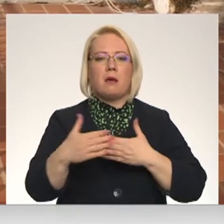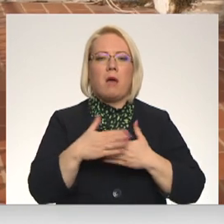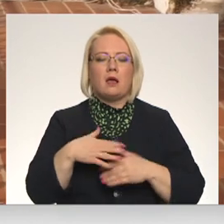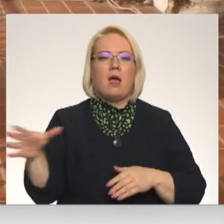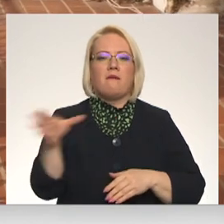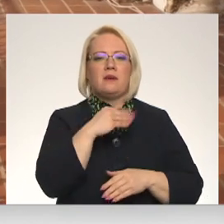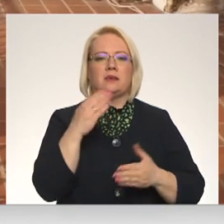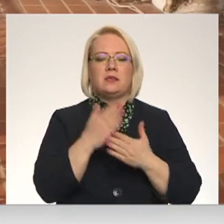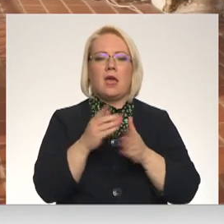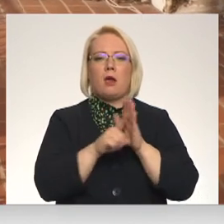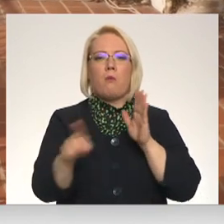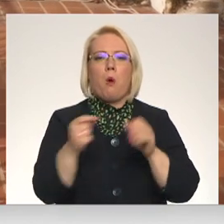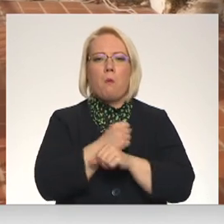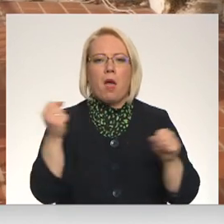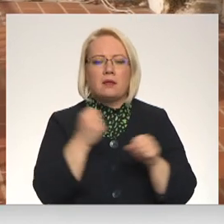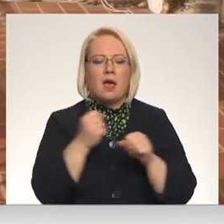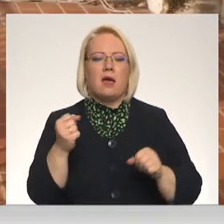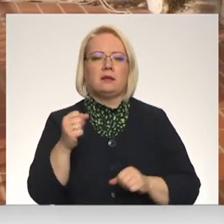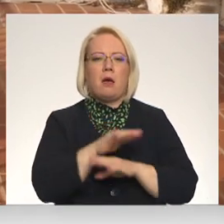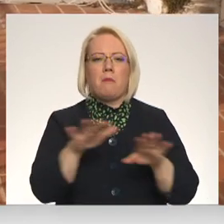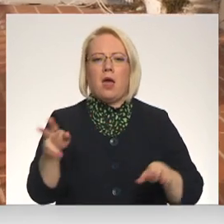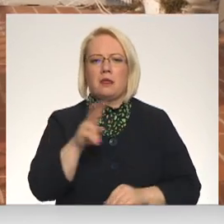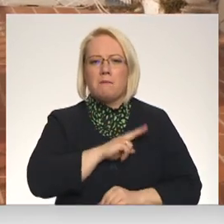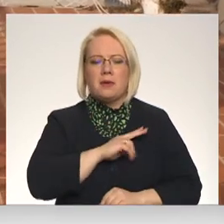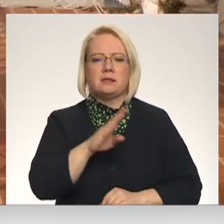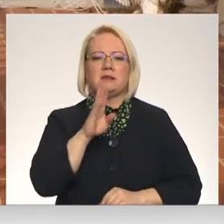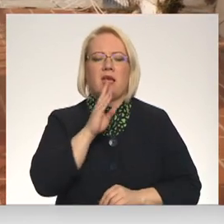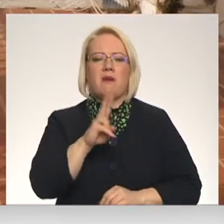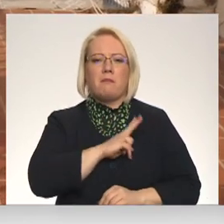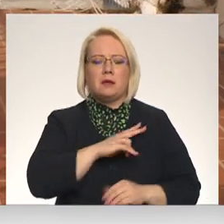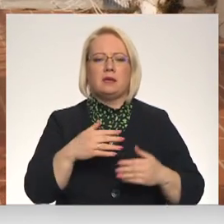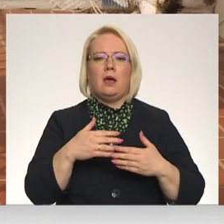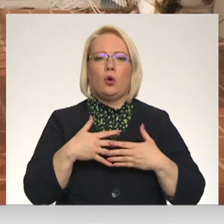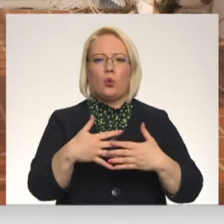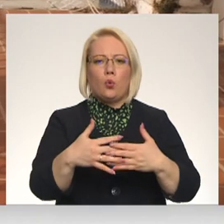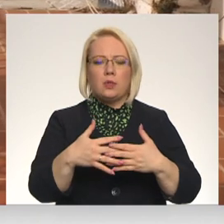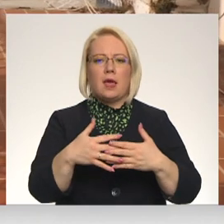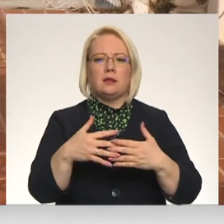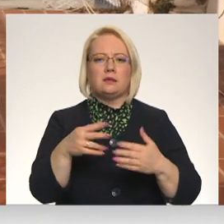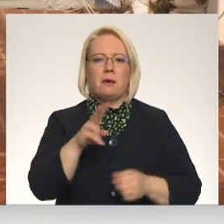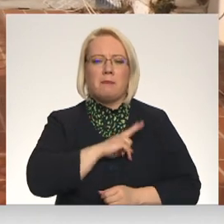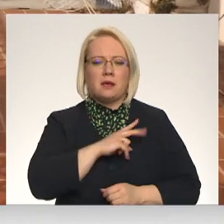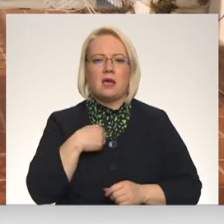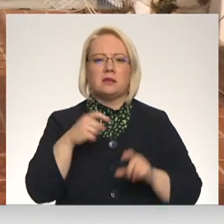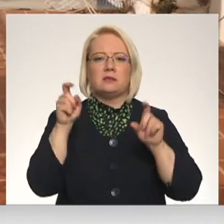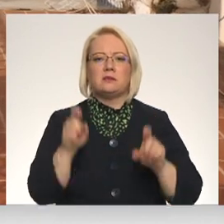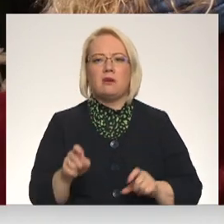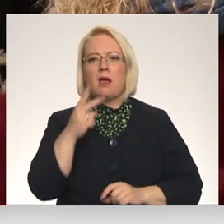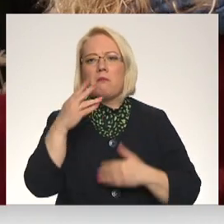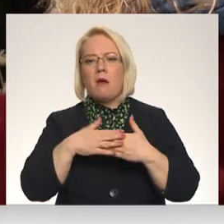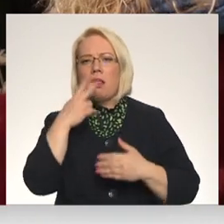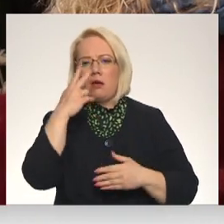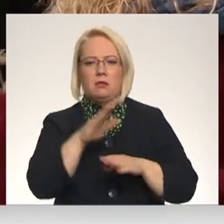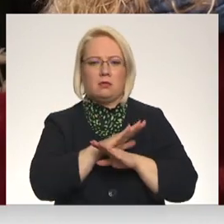bombardēts, kā bērni mirst, kā sievietes mirst, kā grūtniec ar nedzimušiem bērniem mirst. Es nesēdēšu malā un neskatīšos.